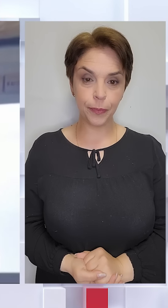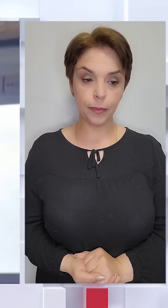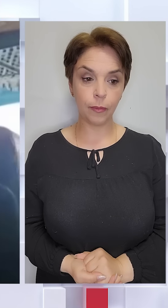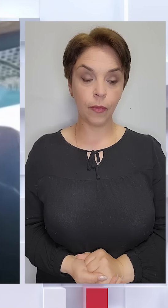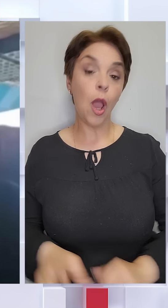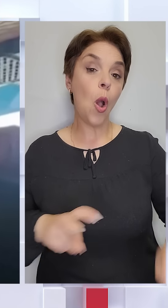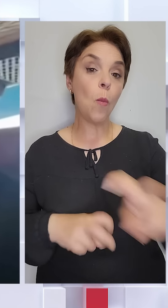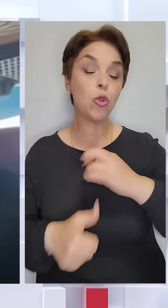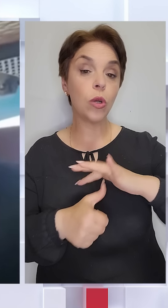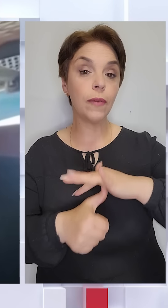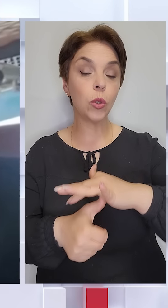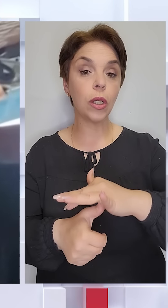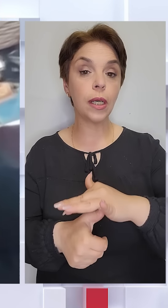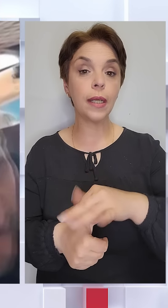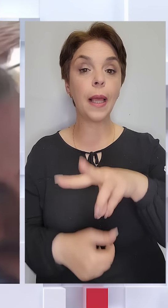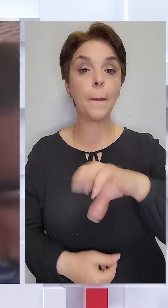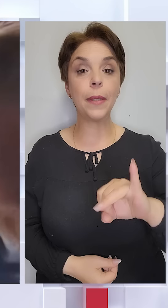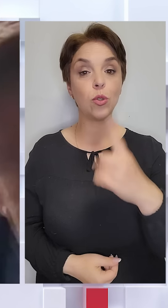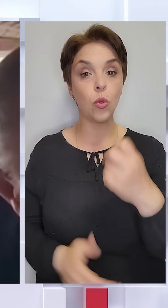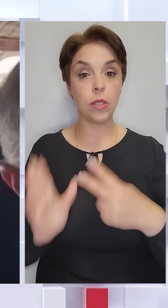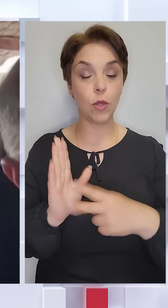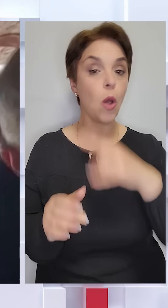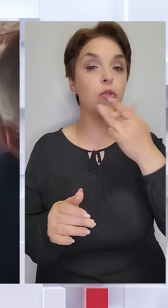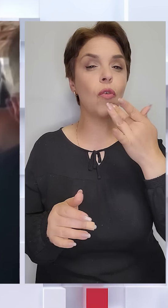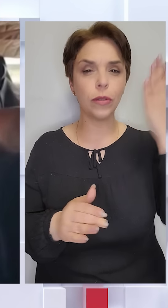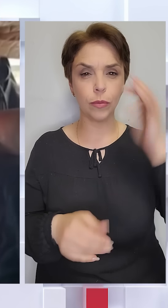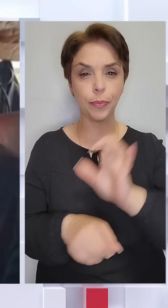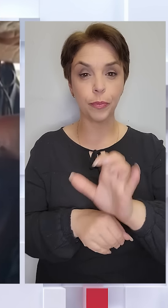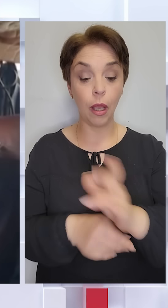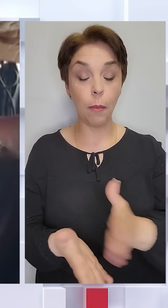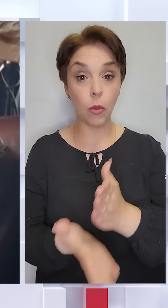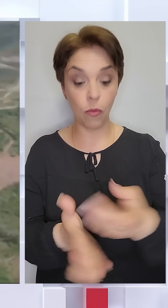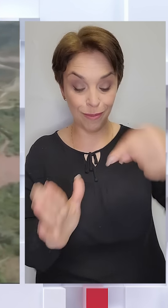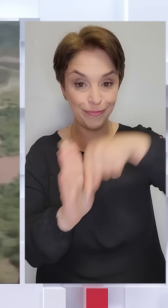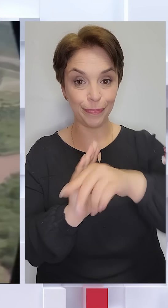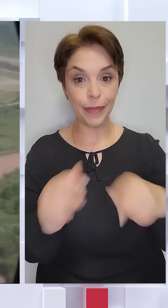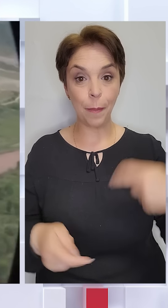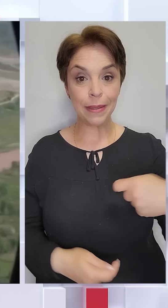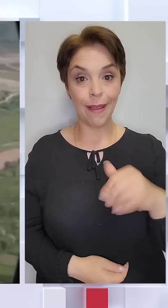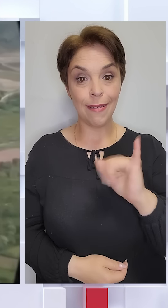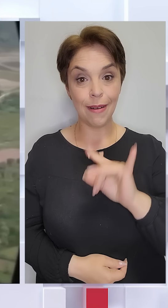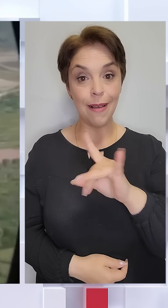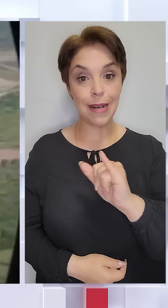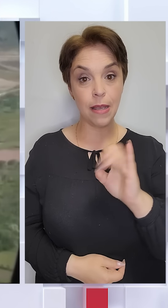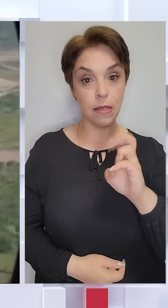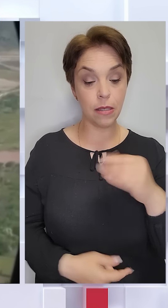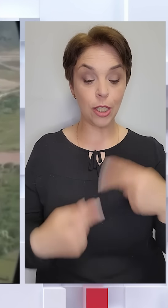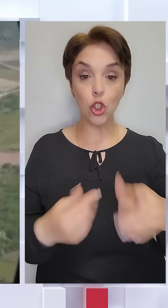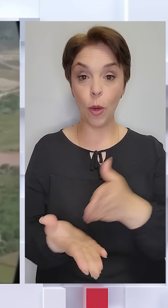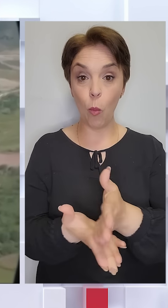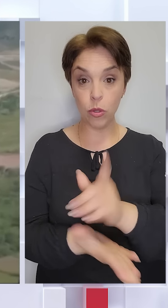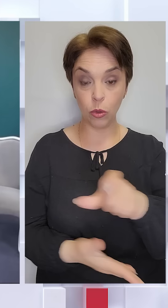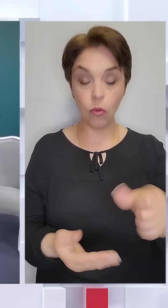Пошуки гвинтокрила МІ-171 радянського виробництва, на якому перебував президент Ірану Ібрагім Раїсі та інші посадовці,